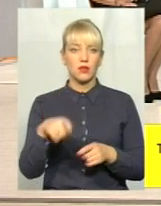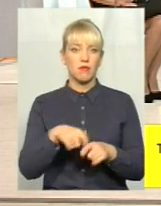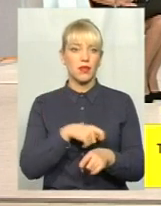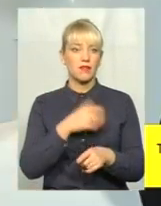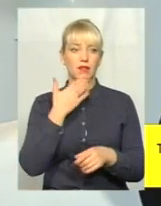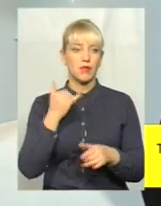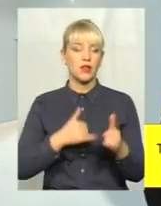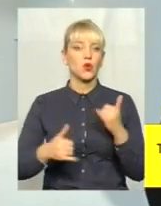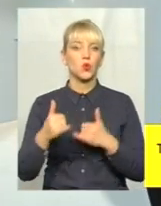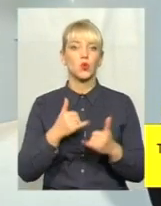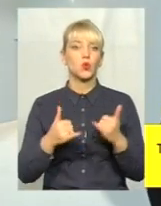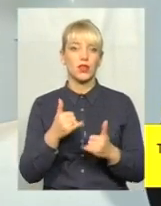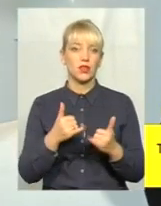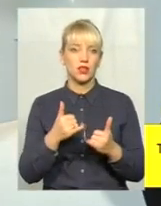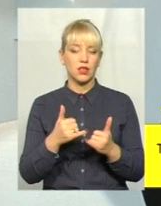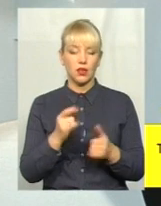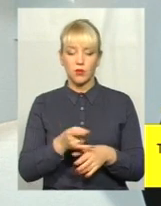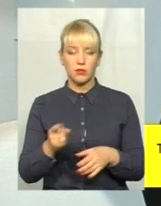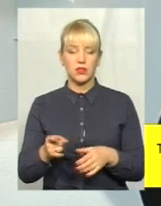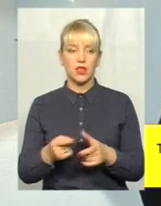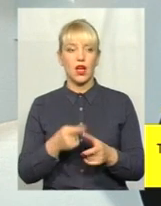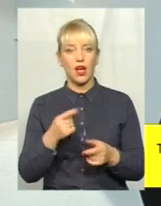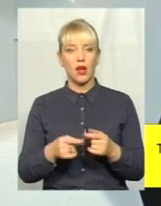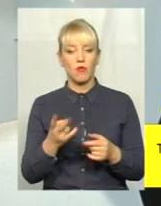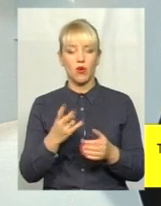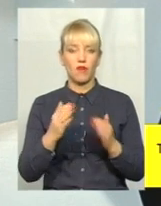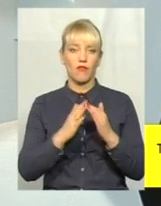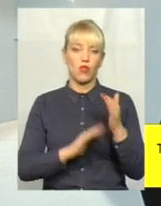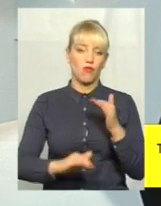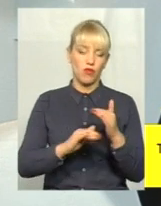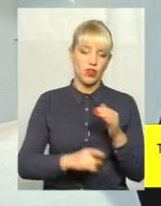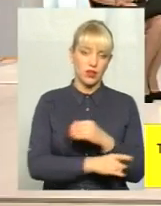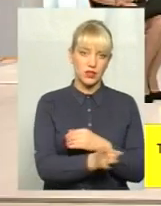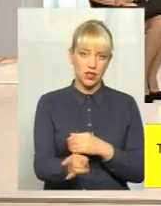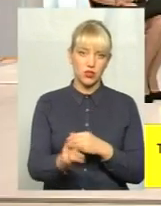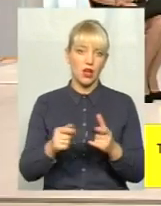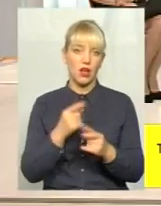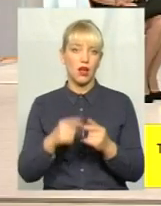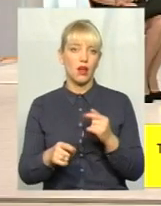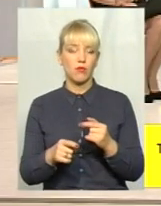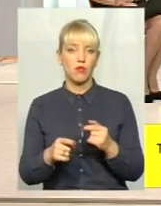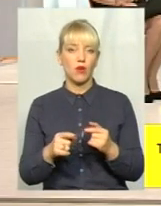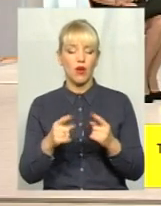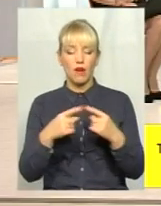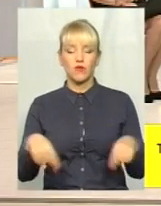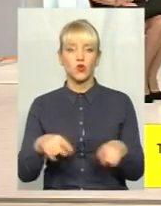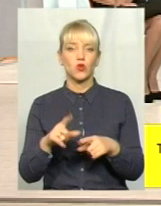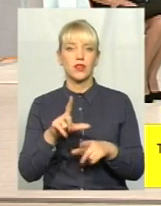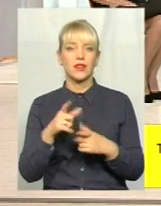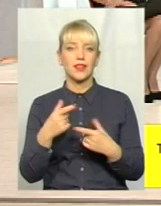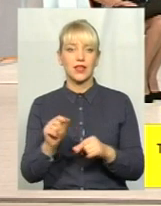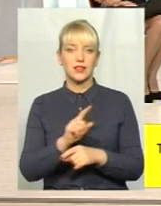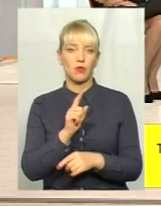немає, де припаркуватися, і мусить припаркуватися або в дворовій території, або десь в зоні, там, де забороняється така паркування.